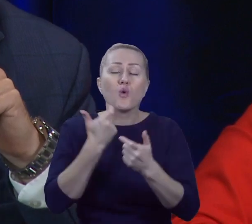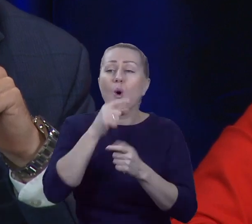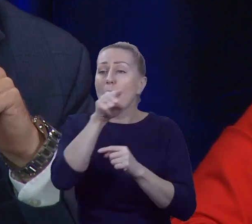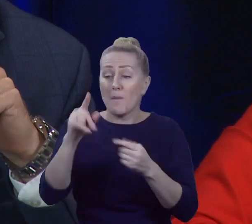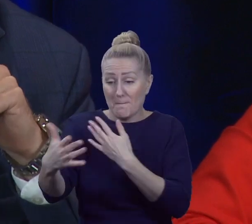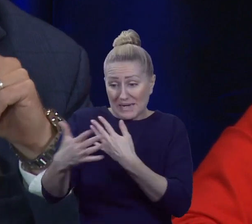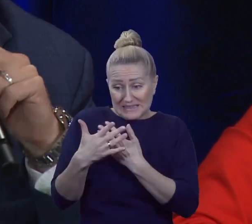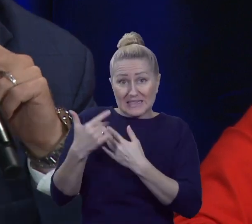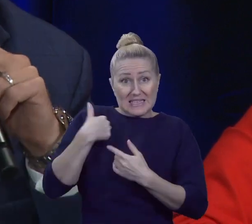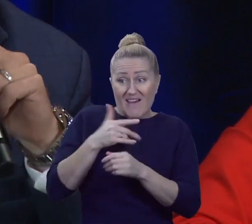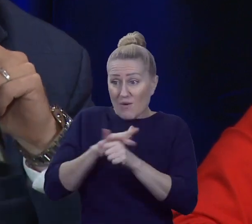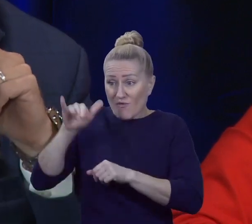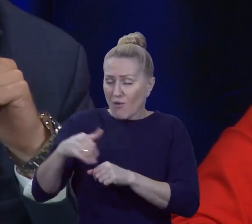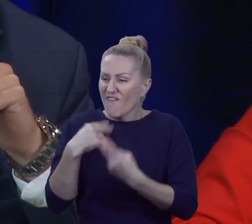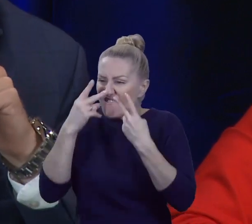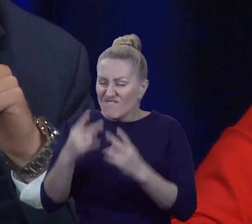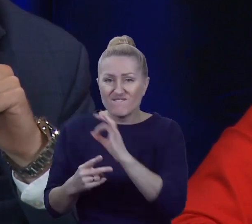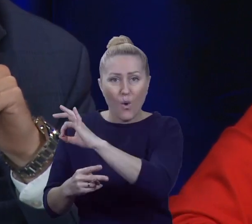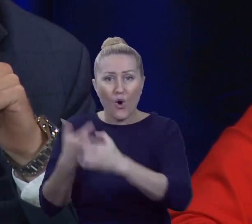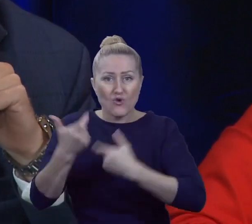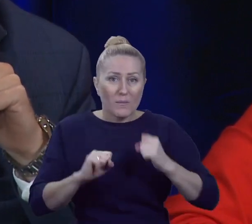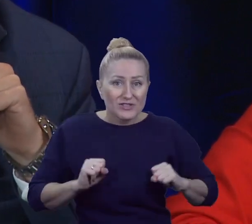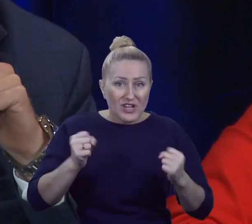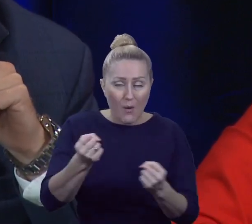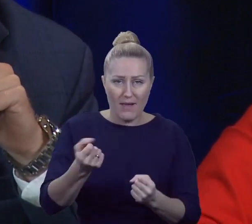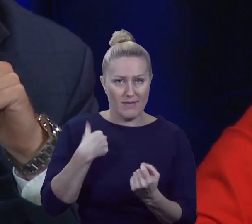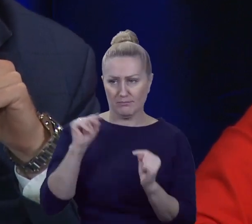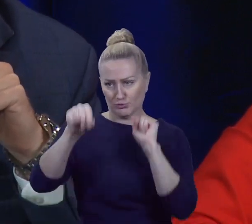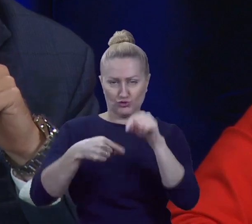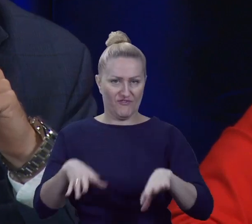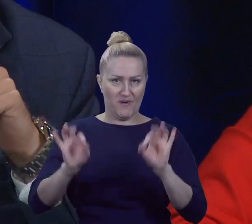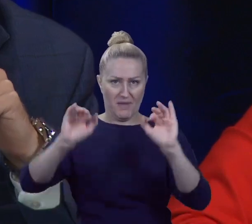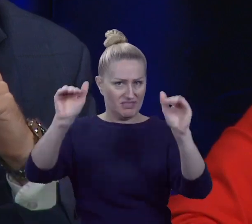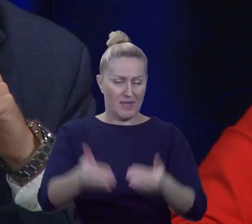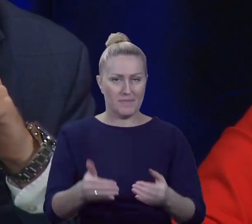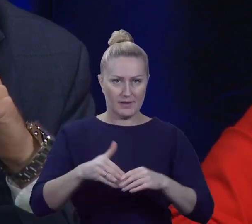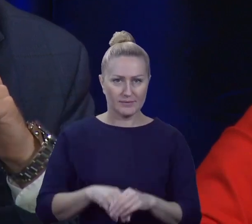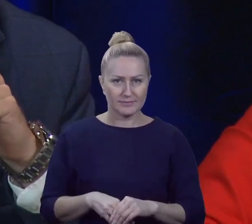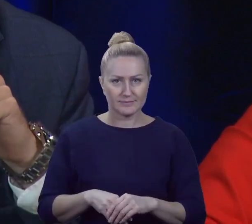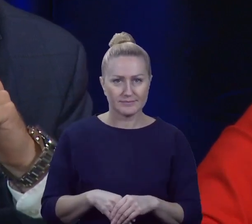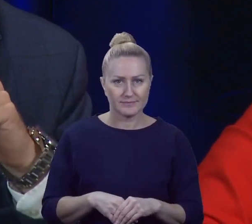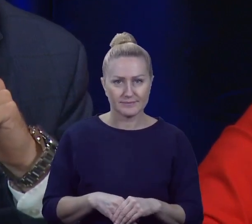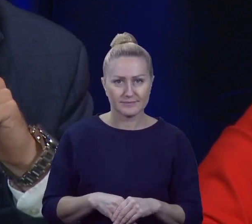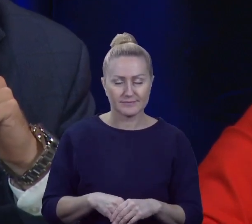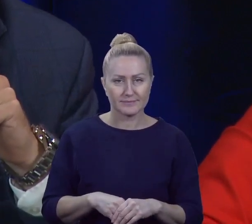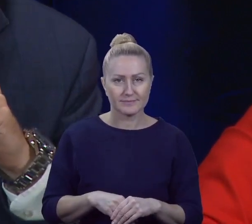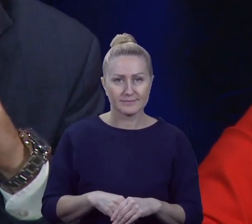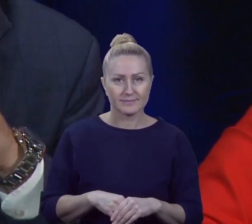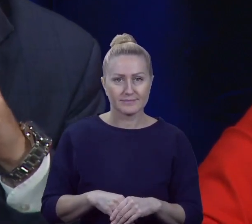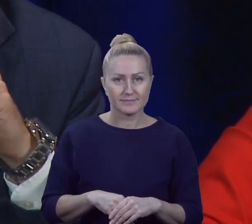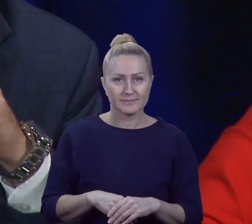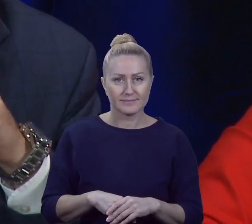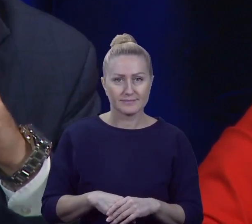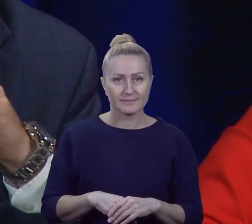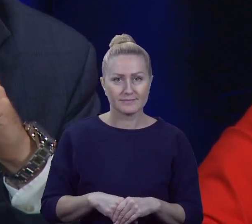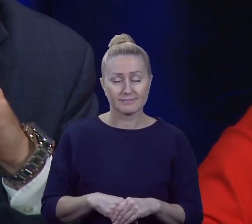mamy wpływ i widzimy ich, te działania na co dzień, każdego dnia możemy zobaczyć, idzie najmniej